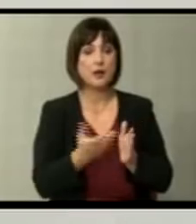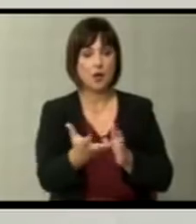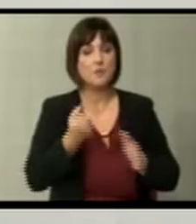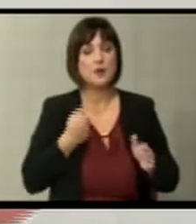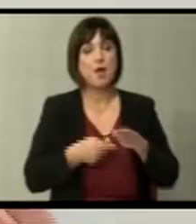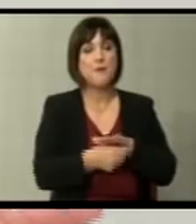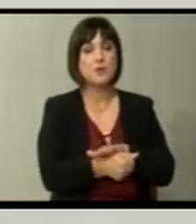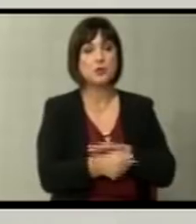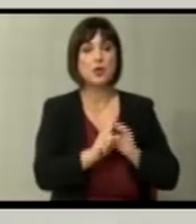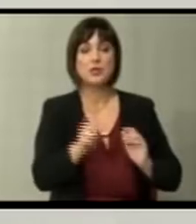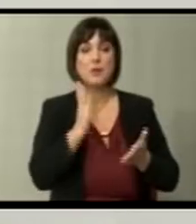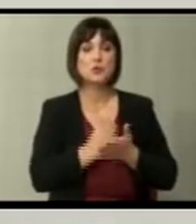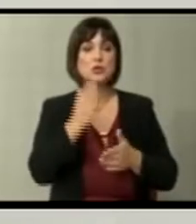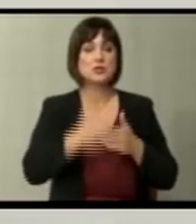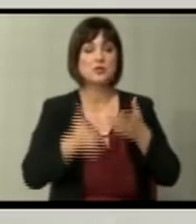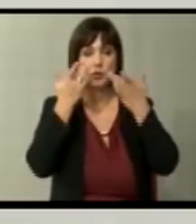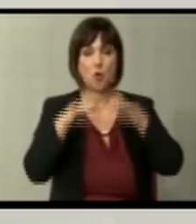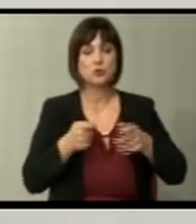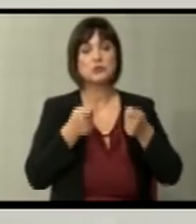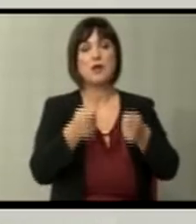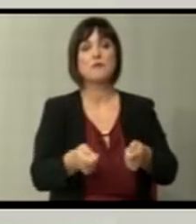мито, тоа не може да завиши с оставка.